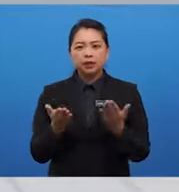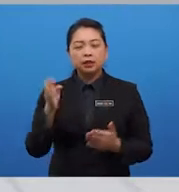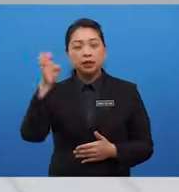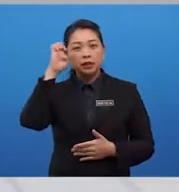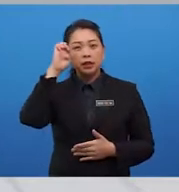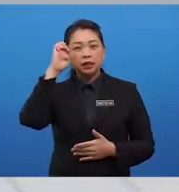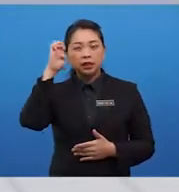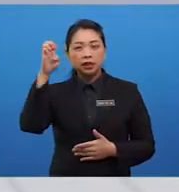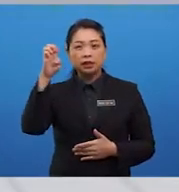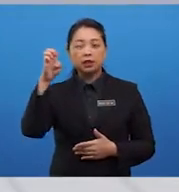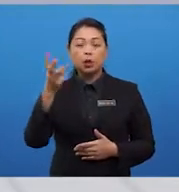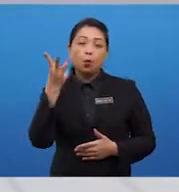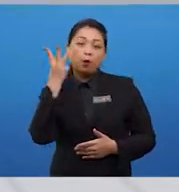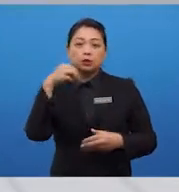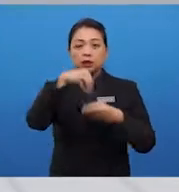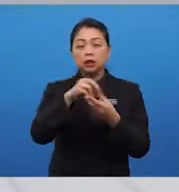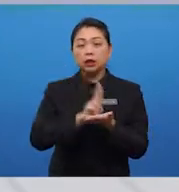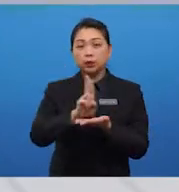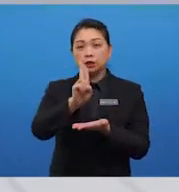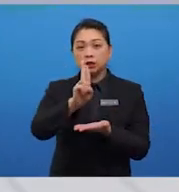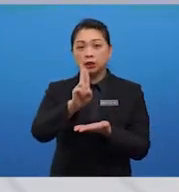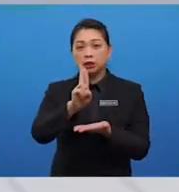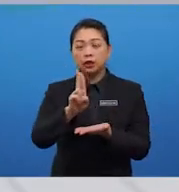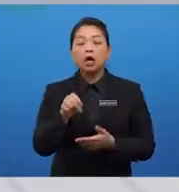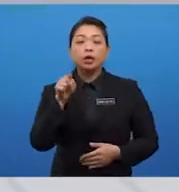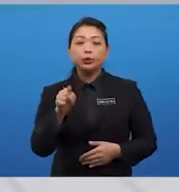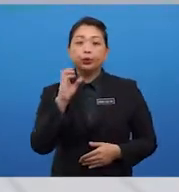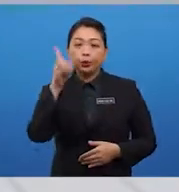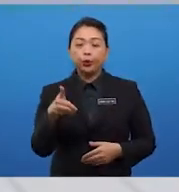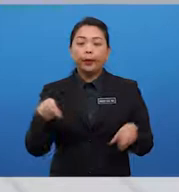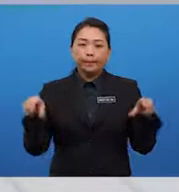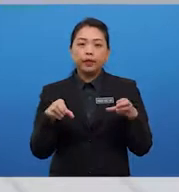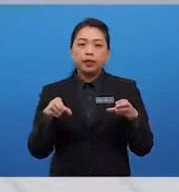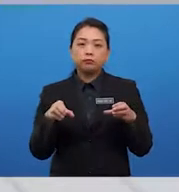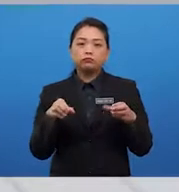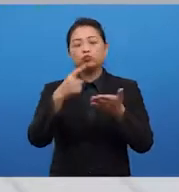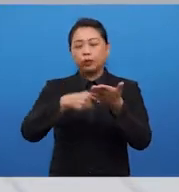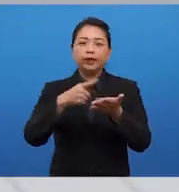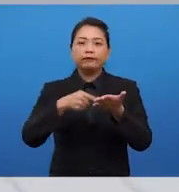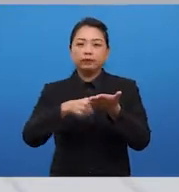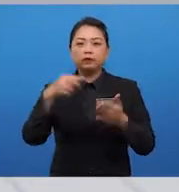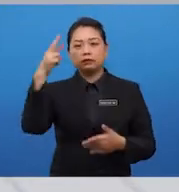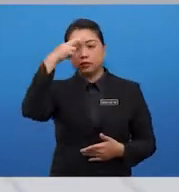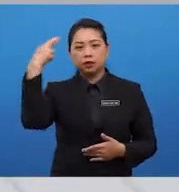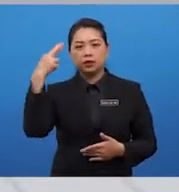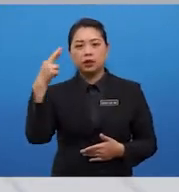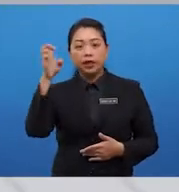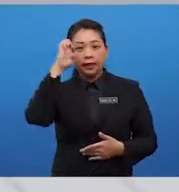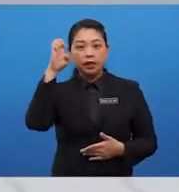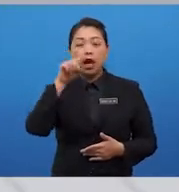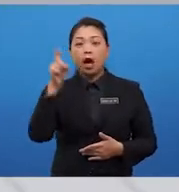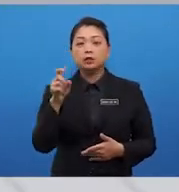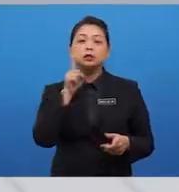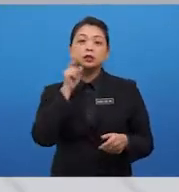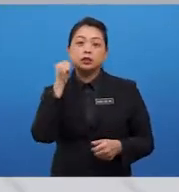in the university. You could make up whatever reasons. Now, he asked his sister four